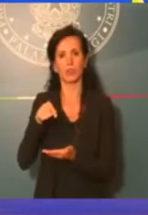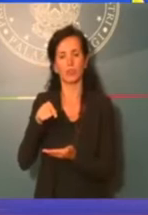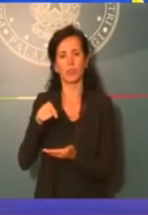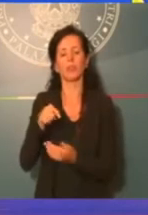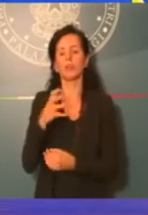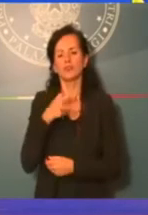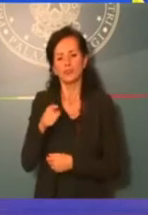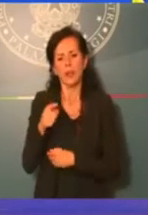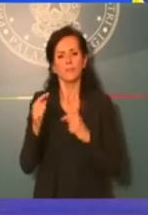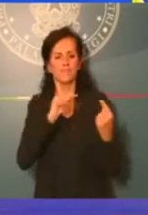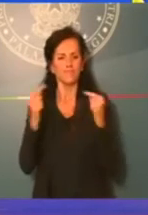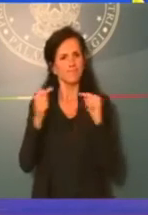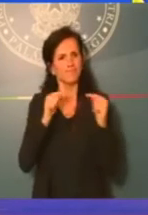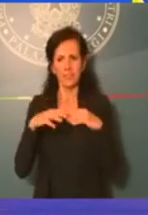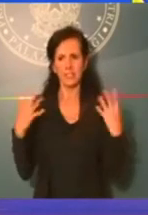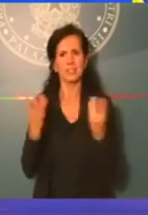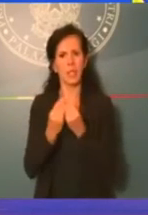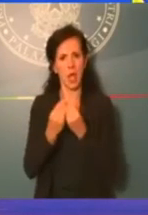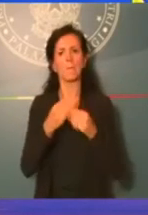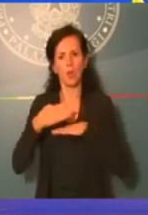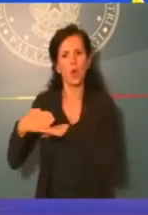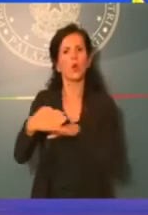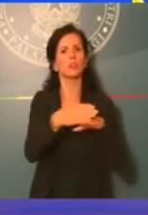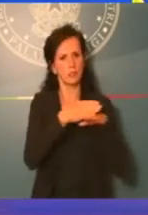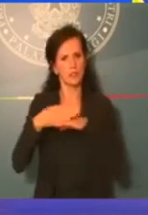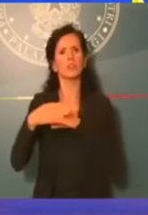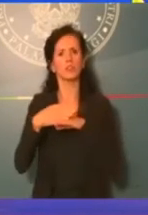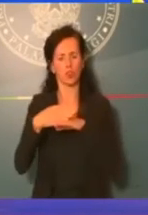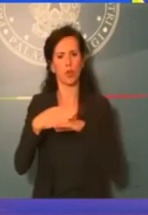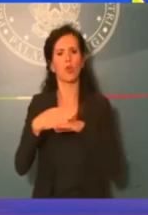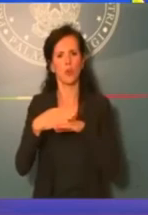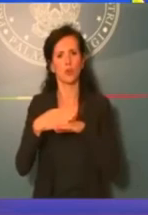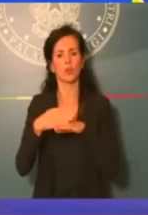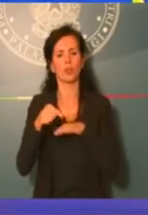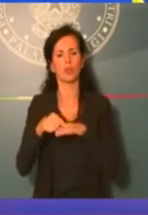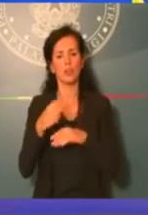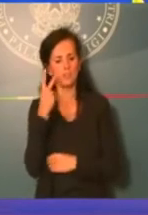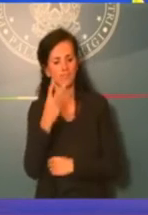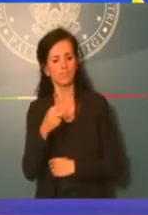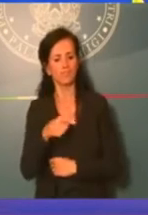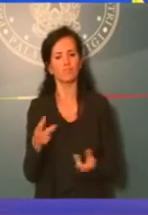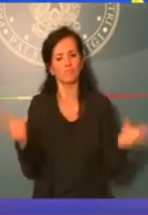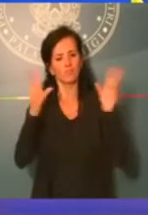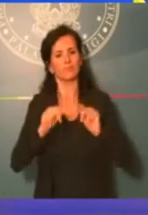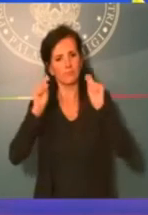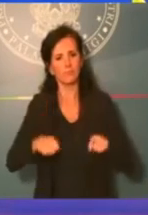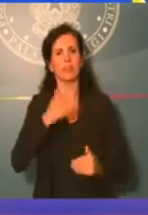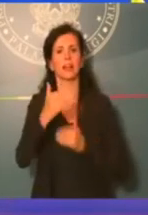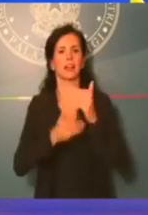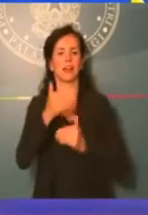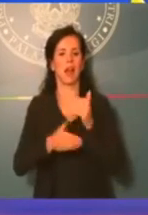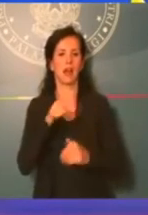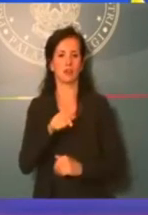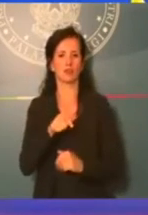condivisione, durante le giornate della consultazione nazionale progettiamo il rilancio. quindi anche per quanto riguarda il